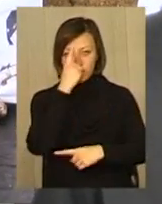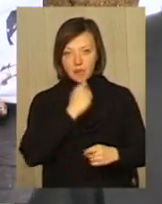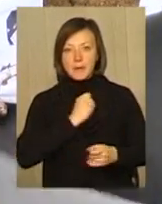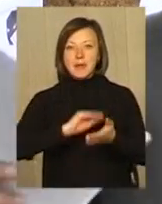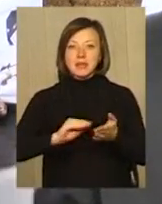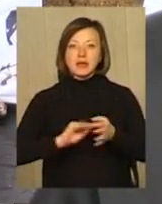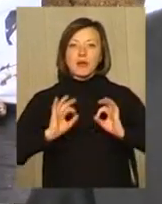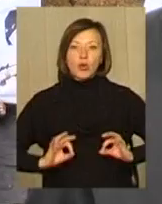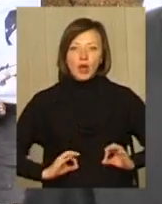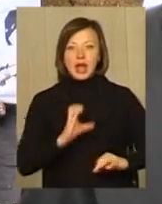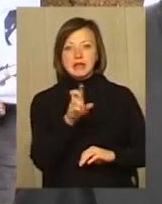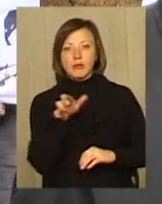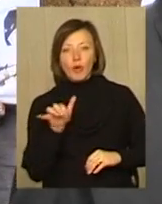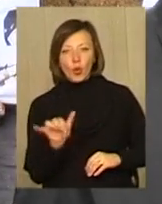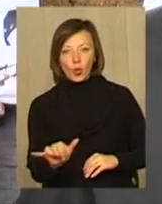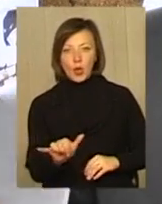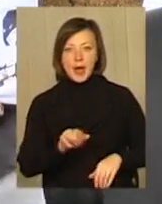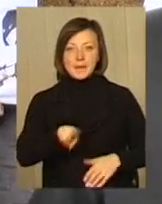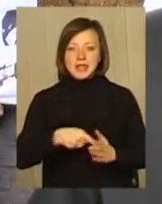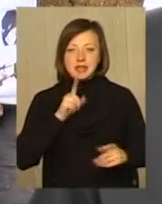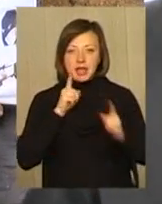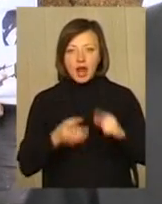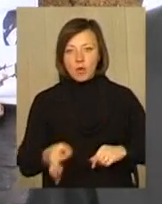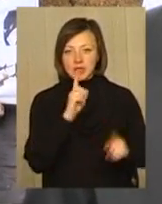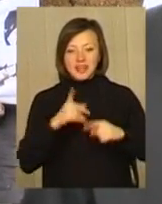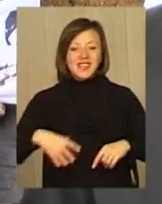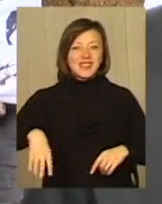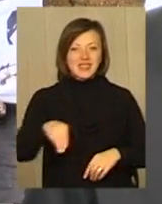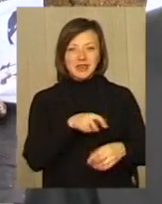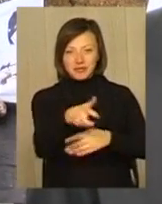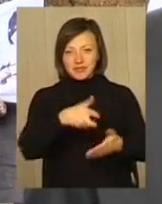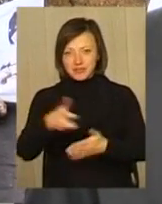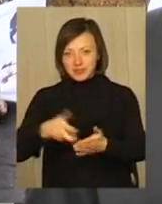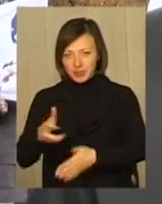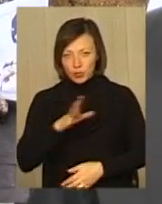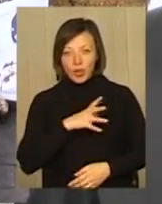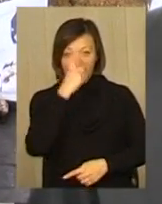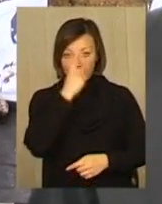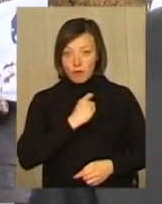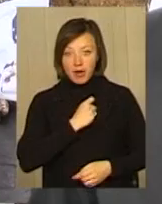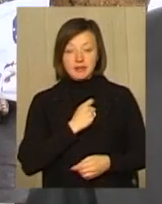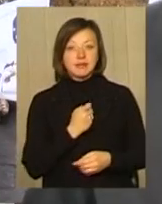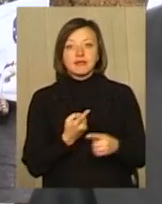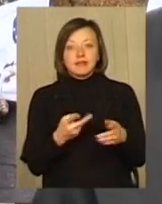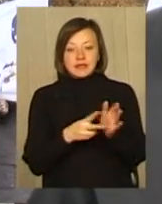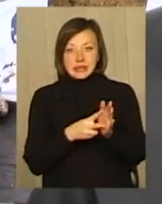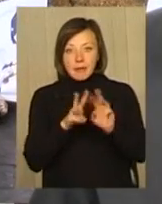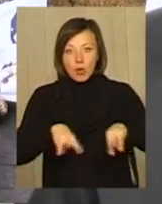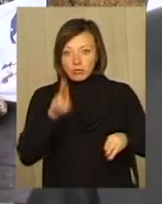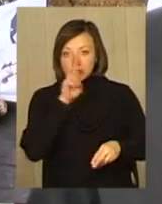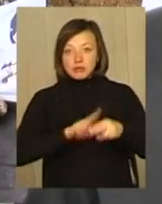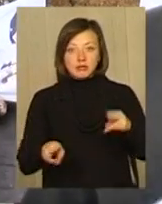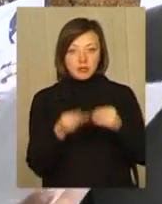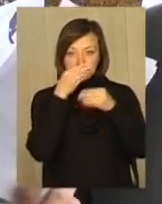писали прокуратуру, ВСБУ, міські раді, обласні раді, по всіх інстанціях, куди тільки можна. Інформації десь 7 мільйонів нема, пропало,